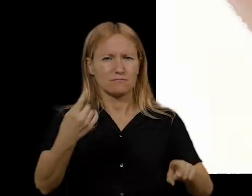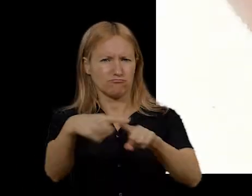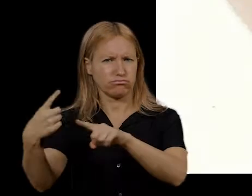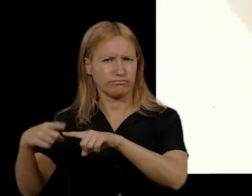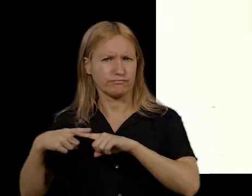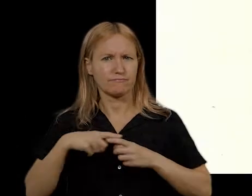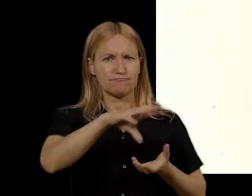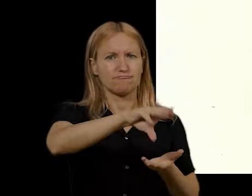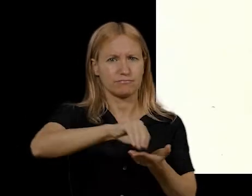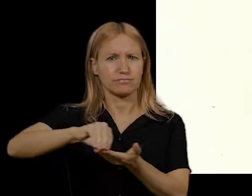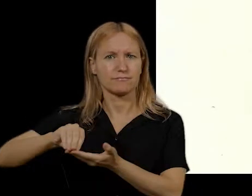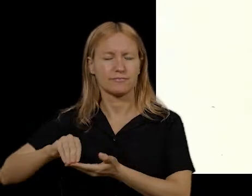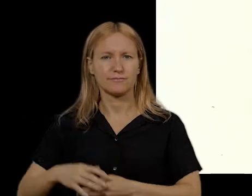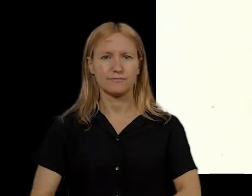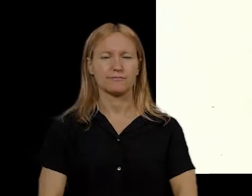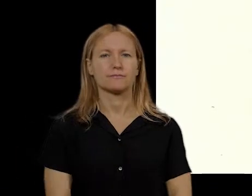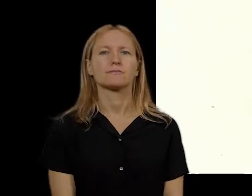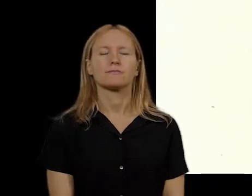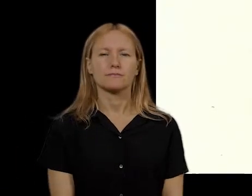i numismàtics.